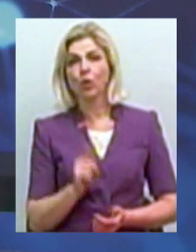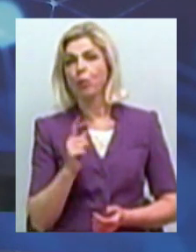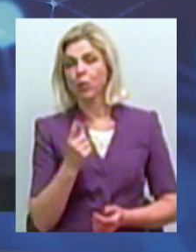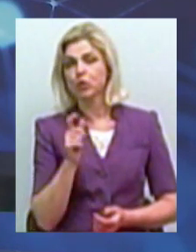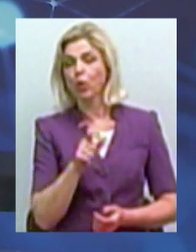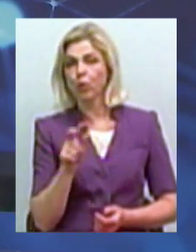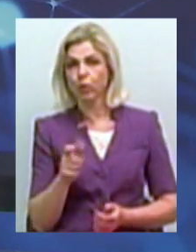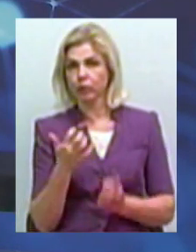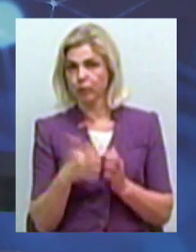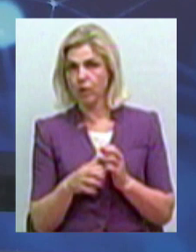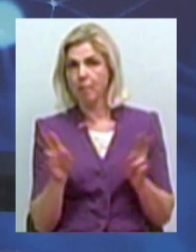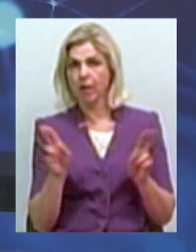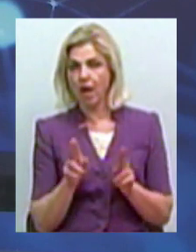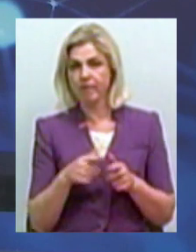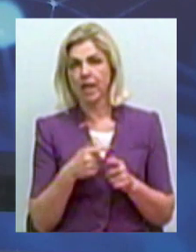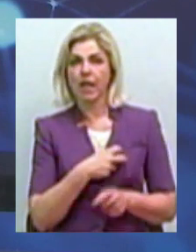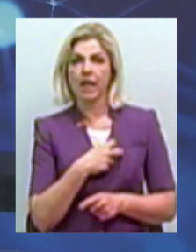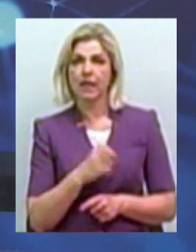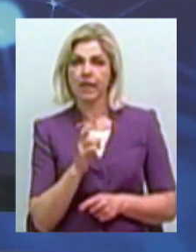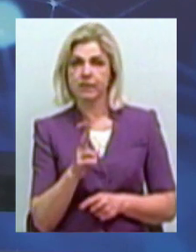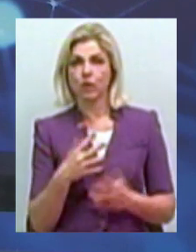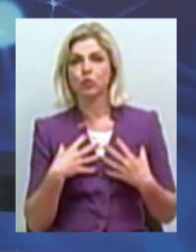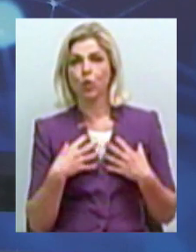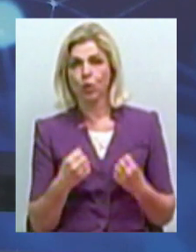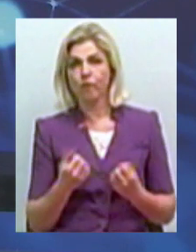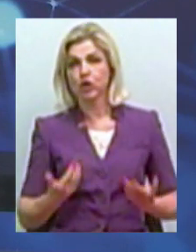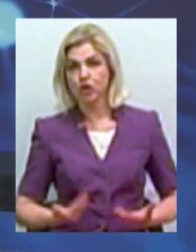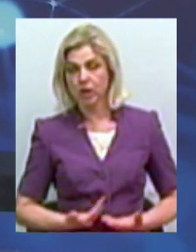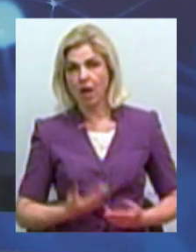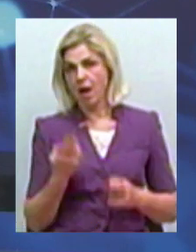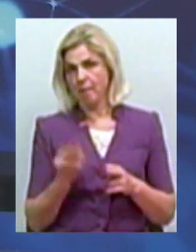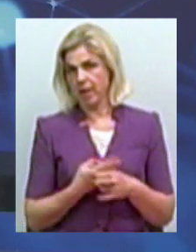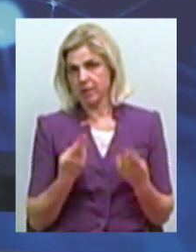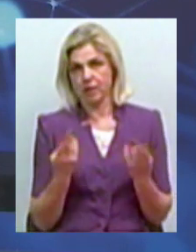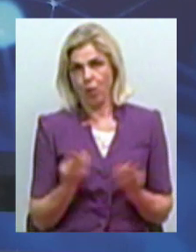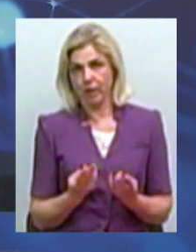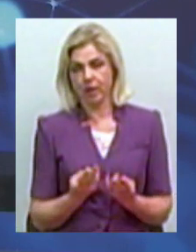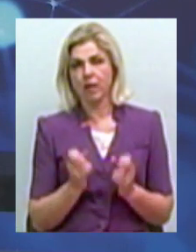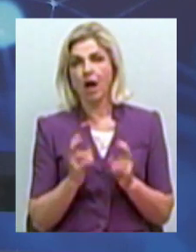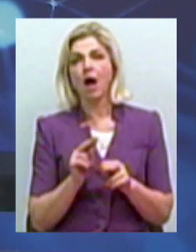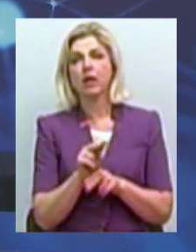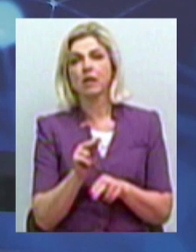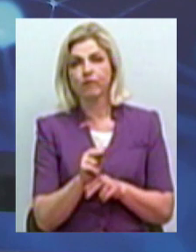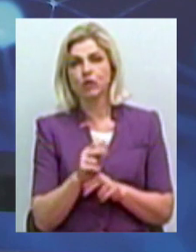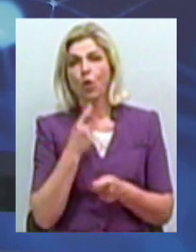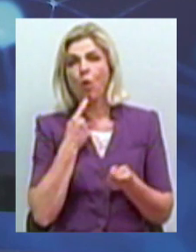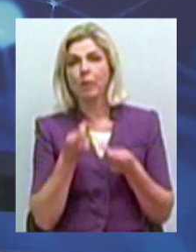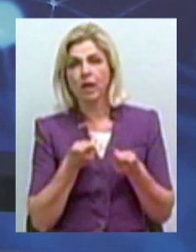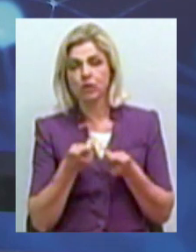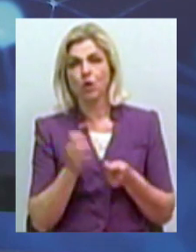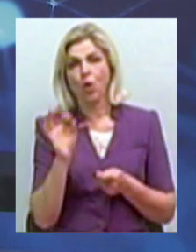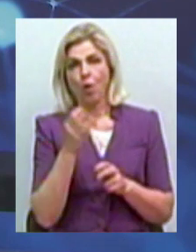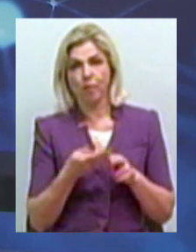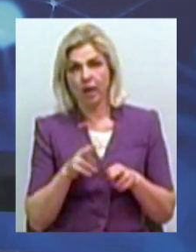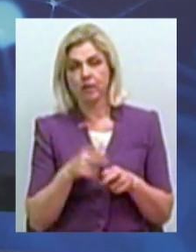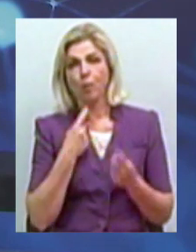нехтують правилами, або ризикують здоров'ям та життям без необхідності? Як навчити і навчитись обережності? Про це ми